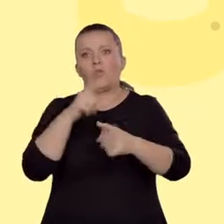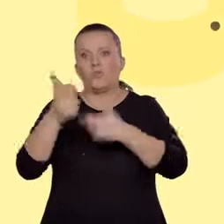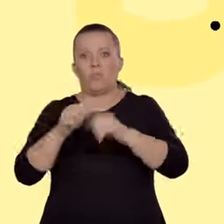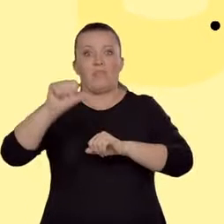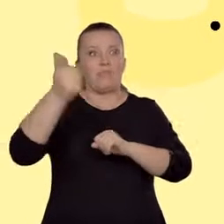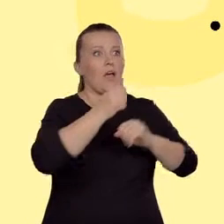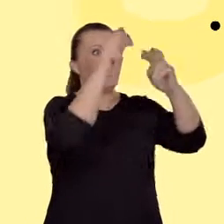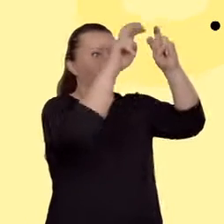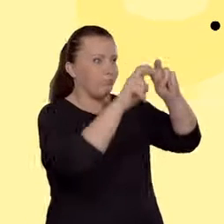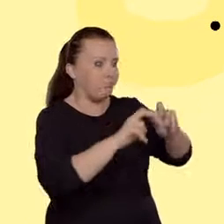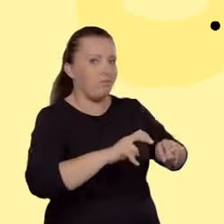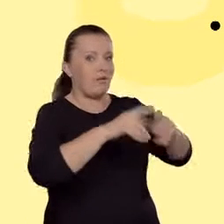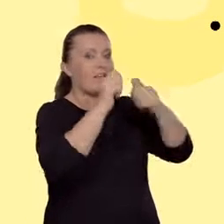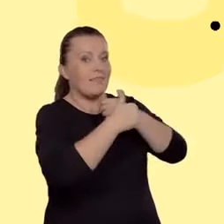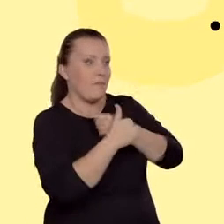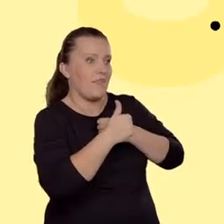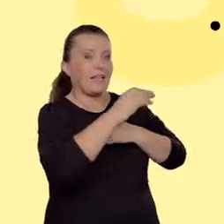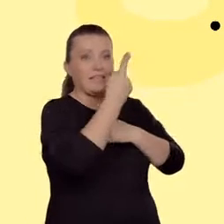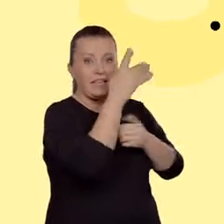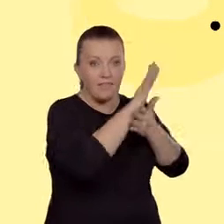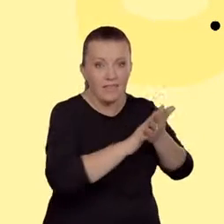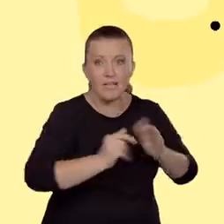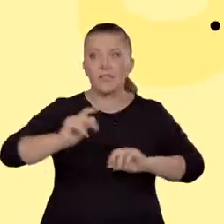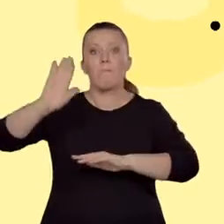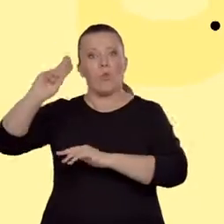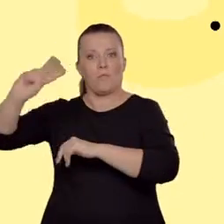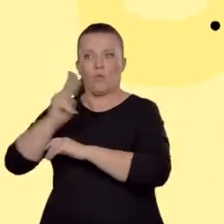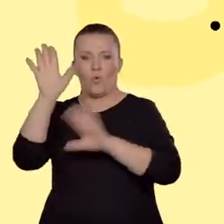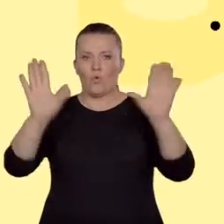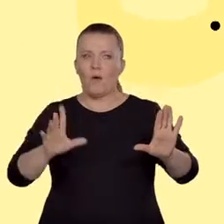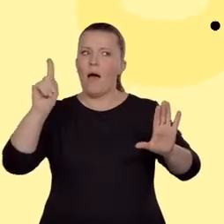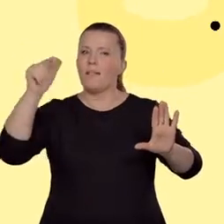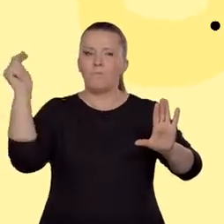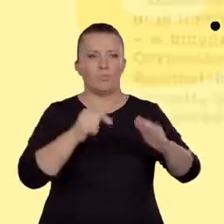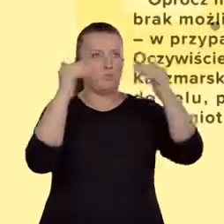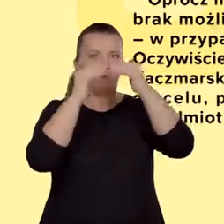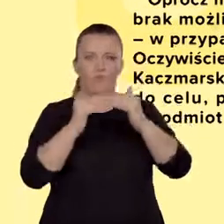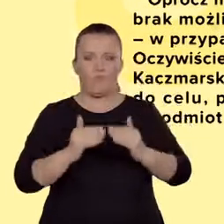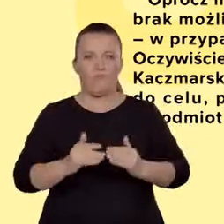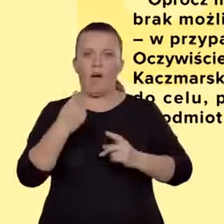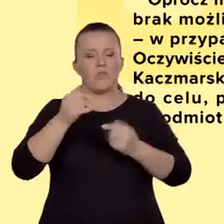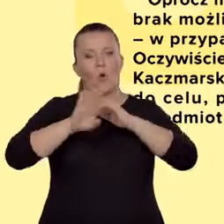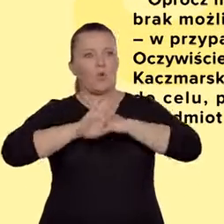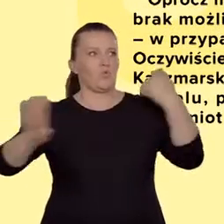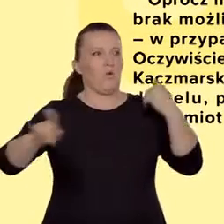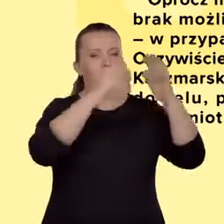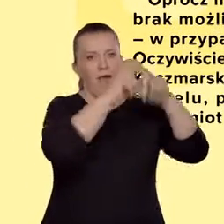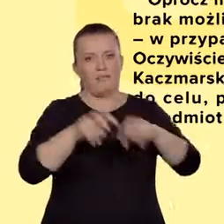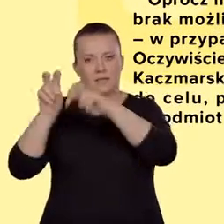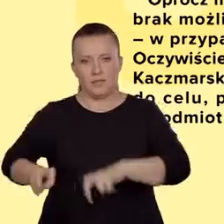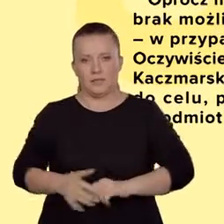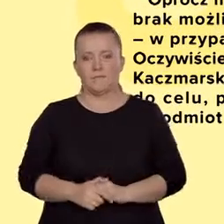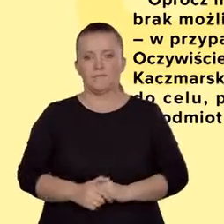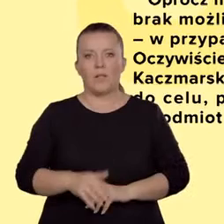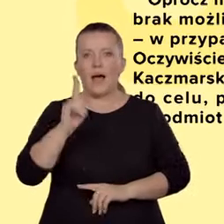a następnie drugiego, pod warunkiem, że jego analizowanie będzie porównywaniem, a nie osobną analizą. Powtórzmy. Porównywać